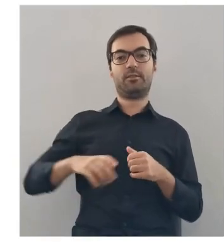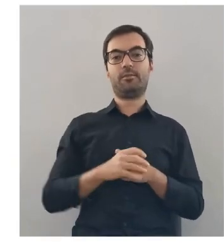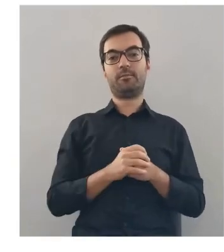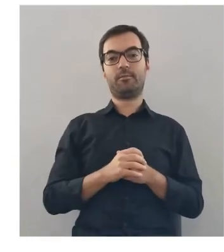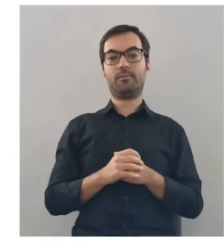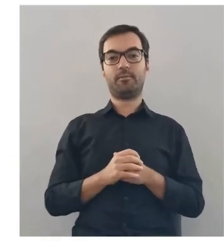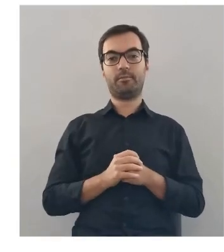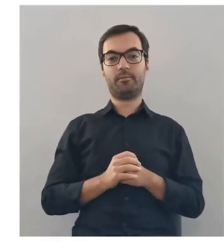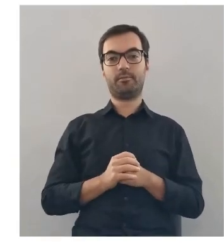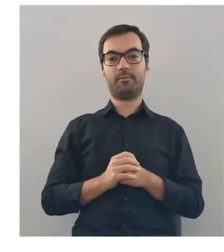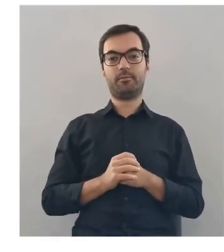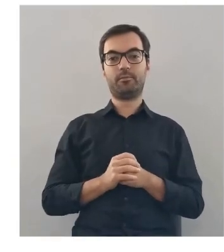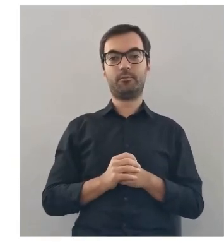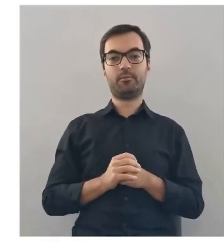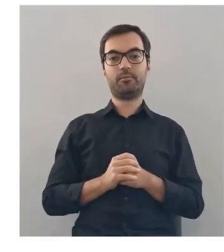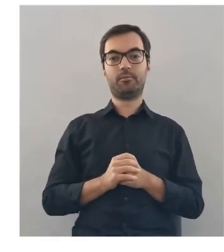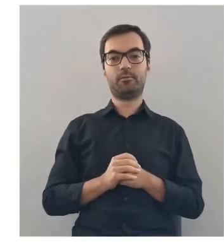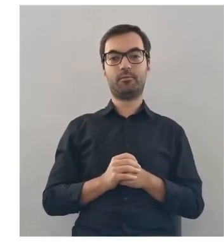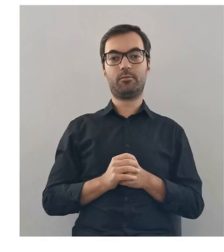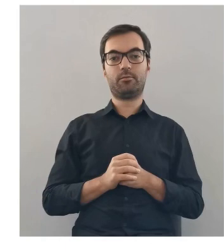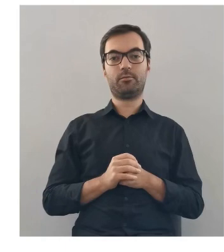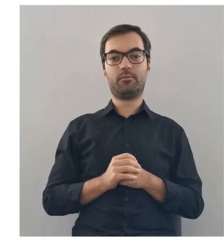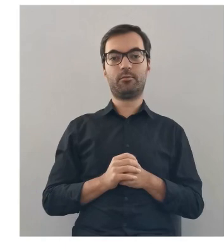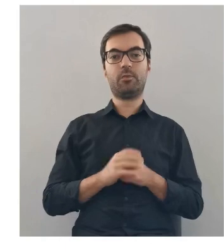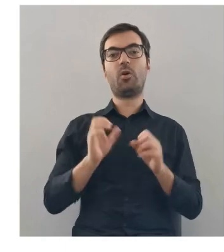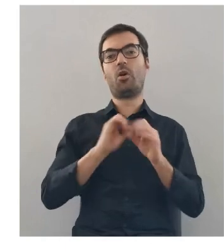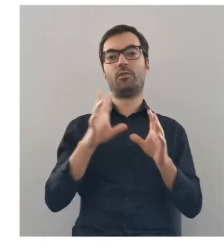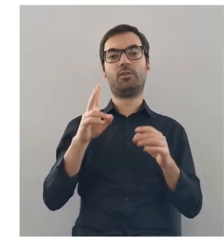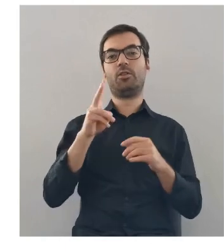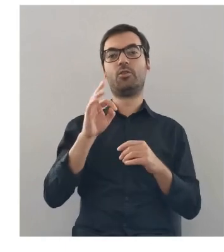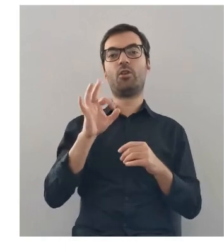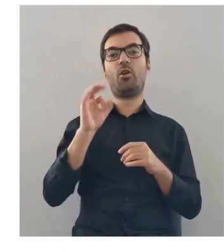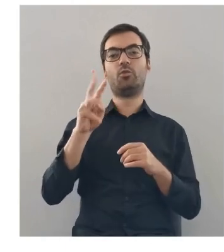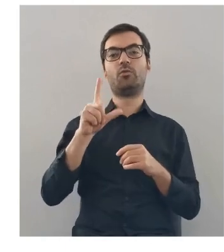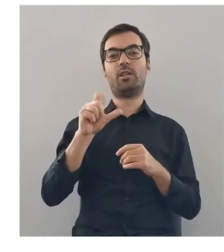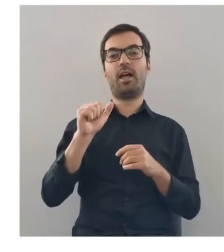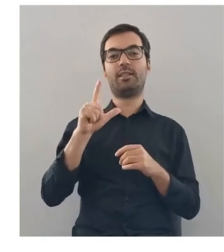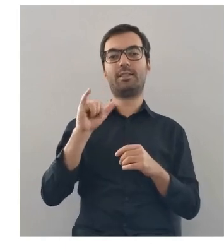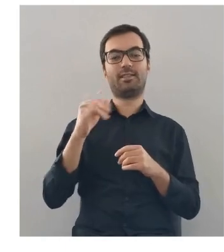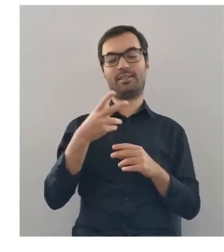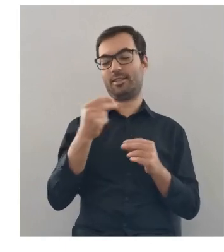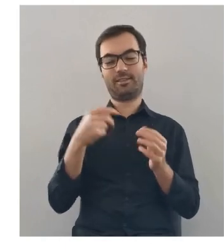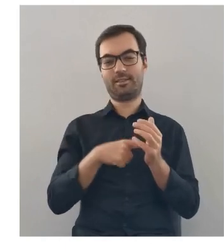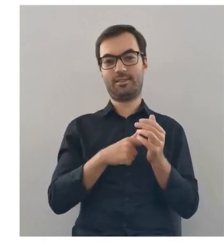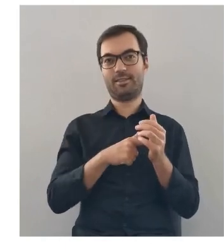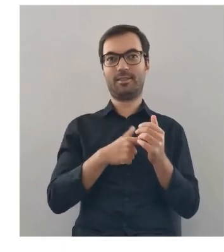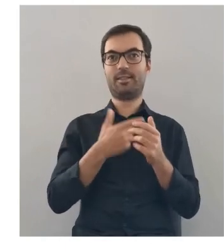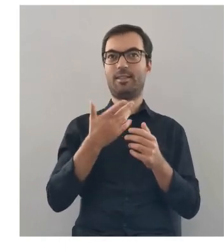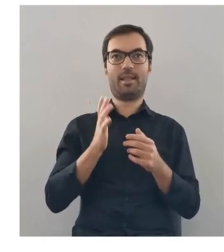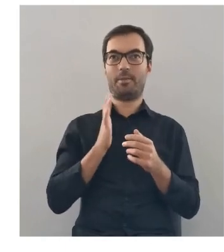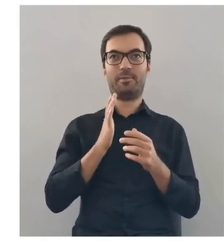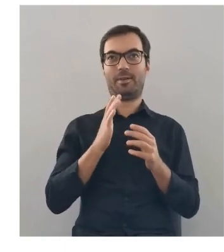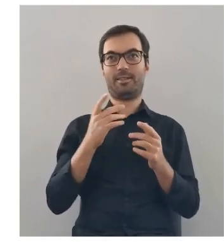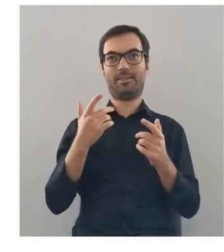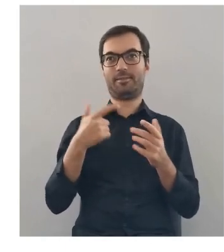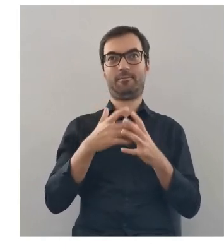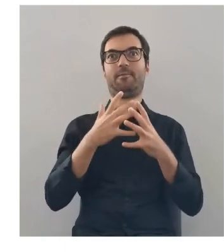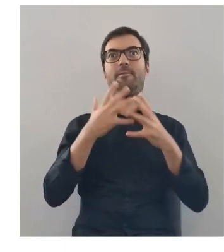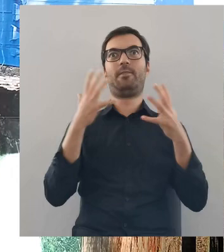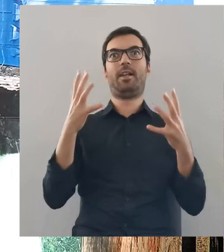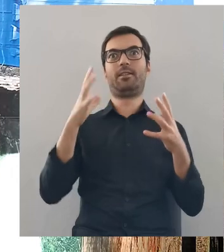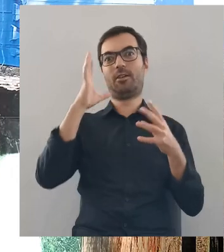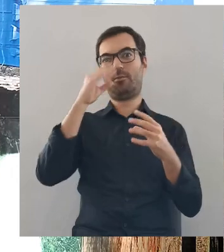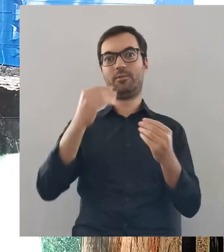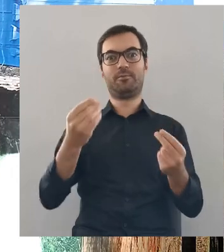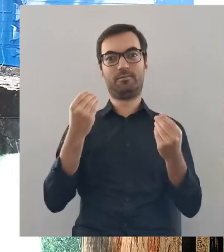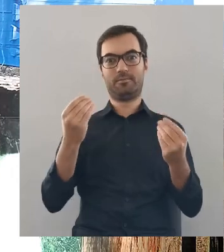Siedlcach, Muzeum Diecezjalnym w Siedlcach, oczywiście nie w Kosowie Lackim, bo to nie jest dość bezpieczne